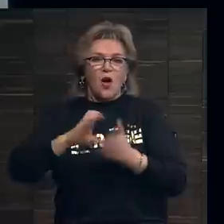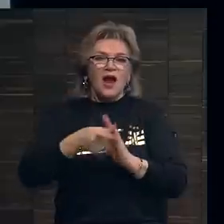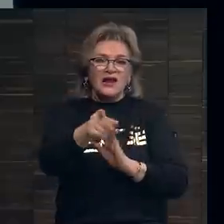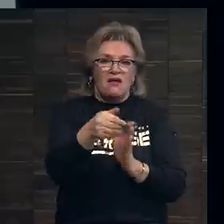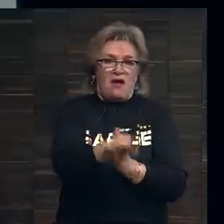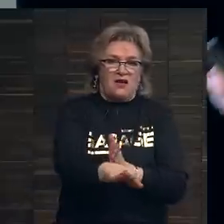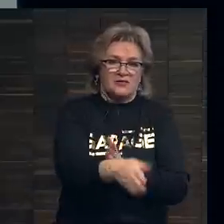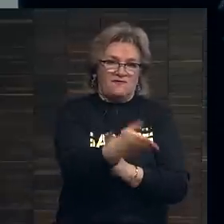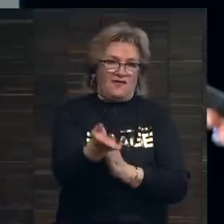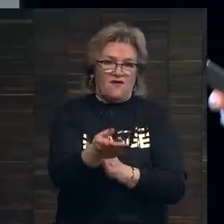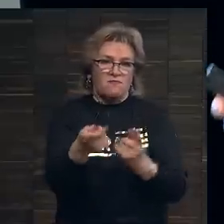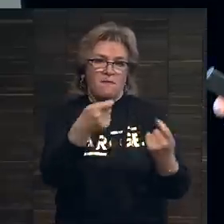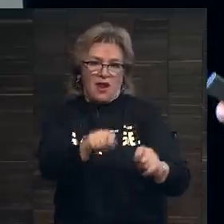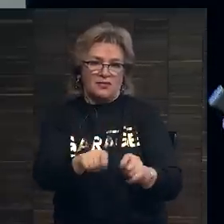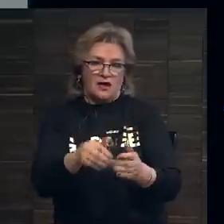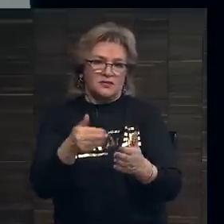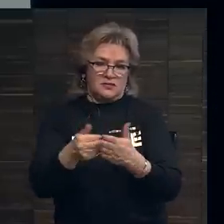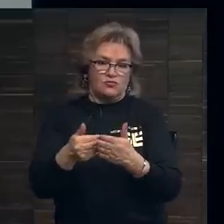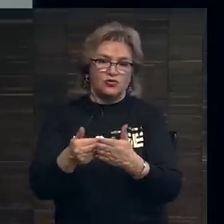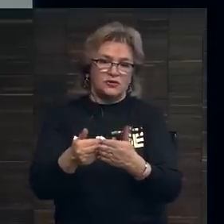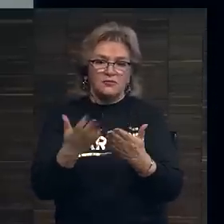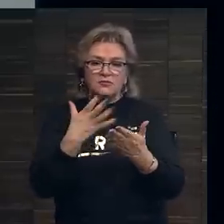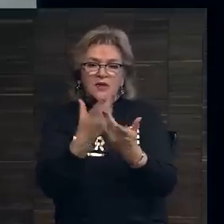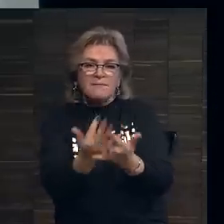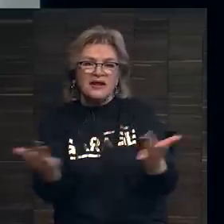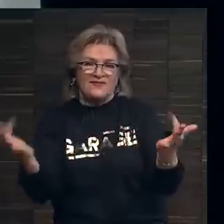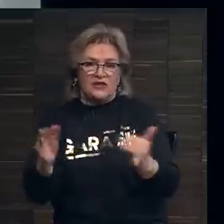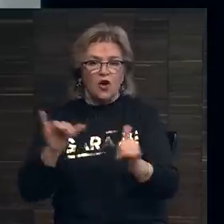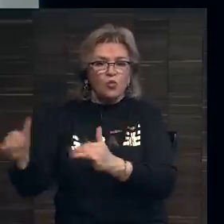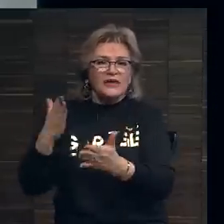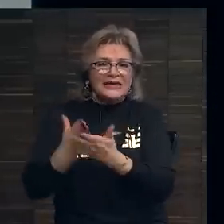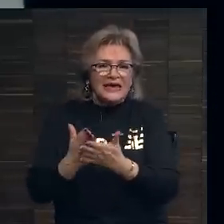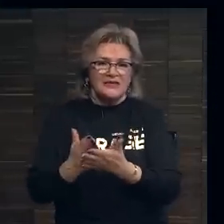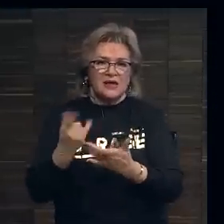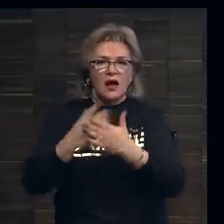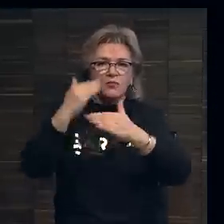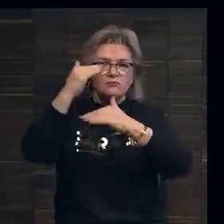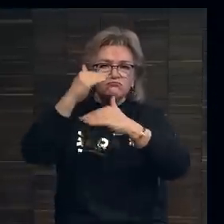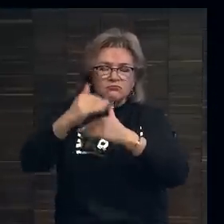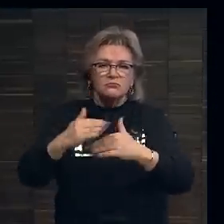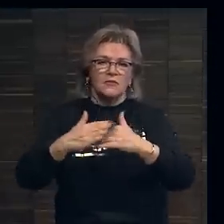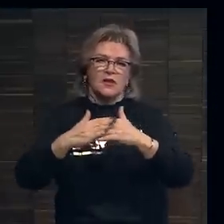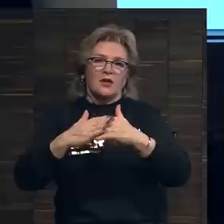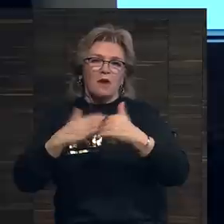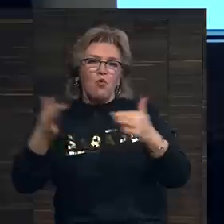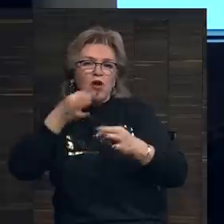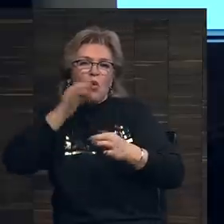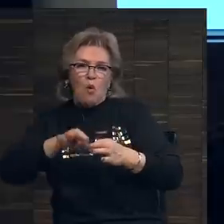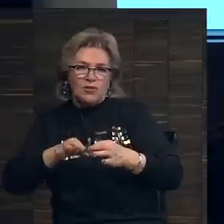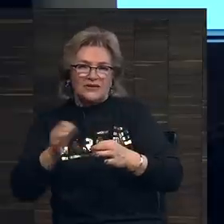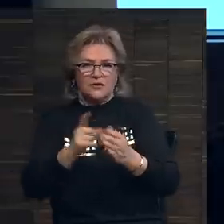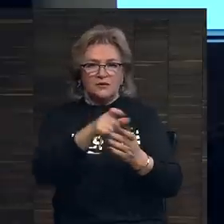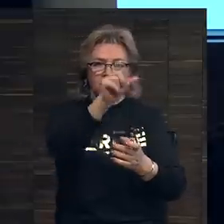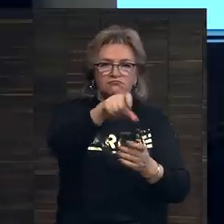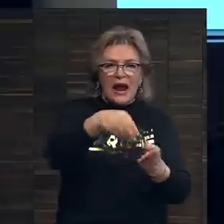отказывает продать произведения. У них есть некоторый ранжир более опытных, так сказать,